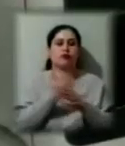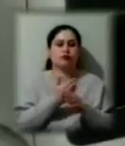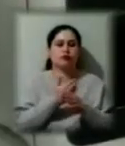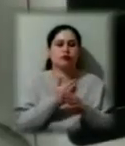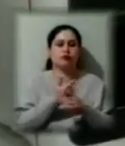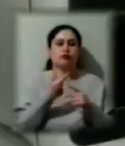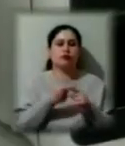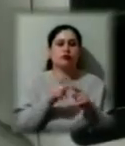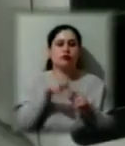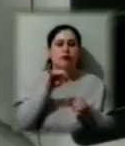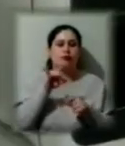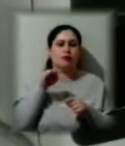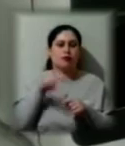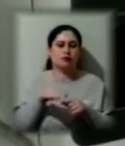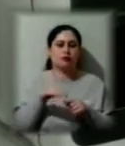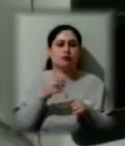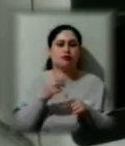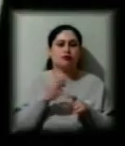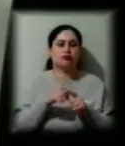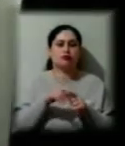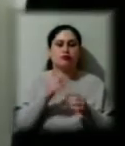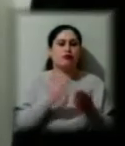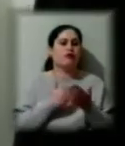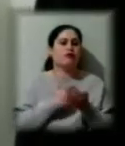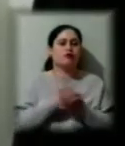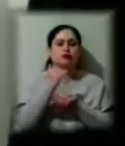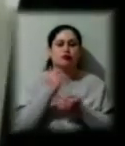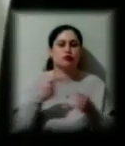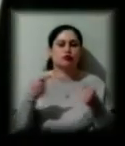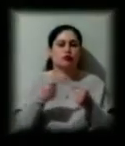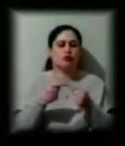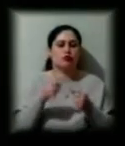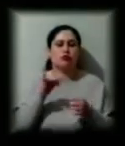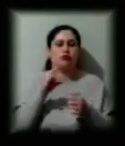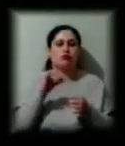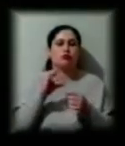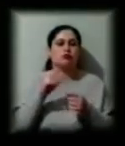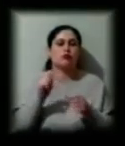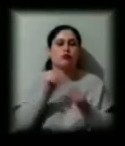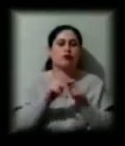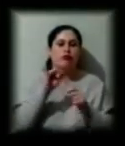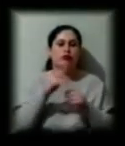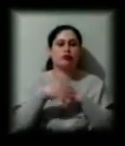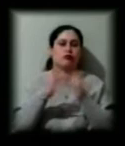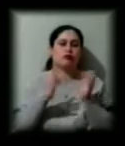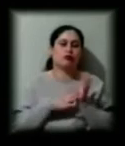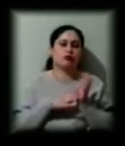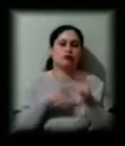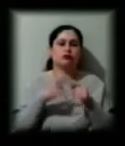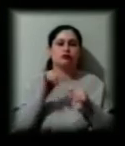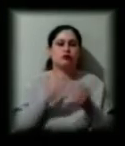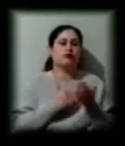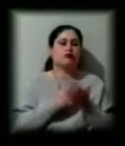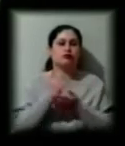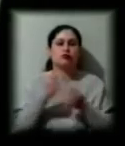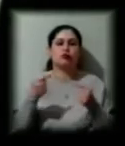– це високоточна діагностика хворих на COVID-19. І високоточна діагностика